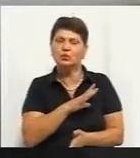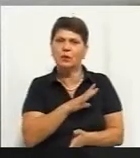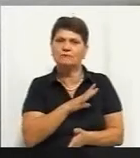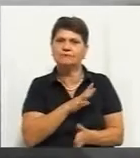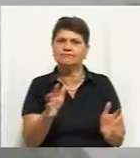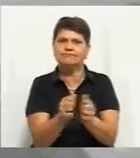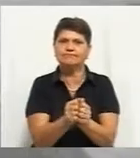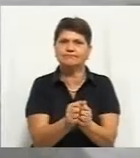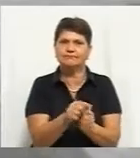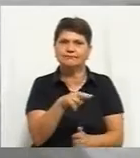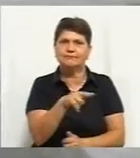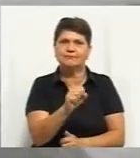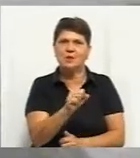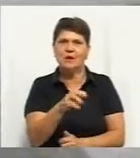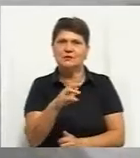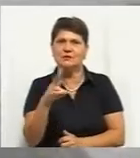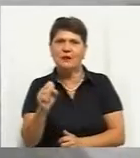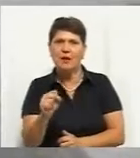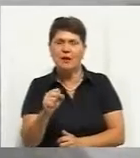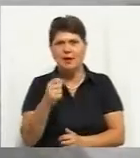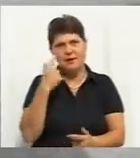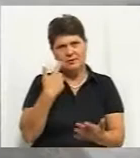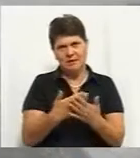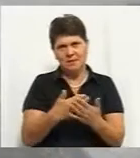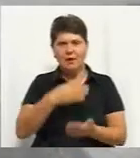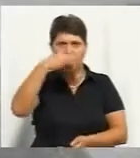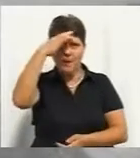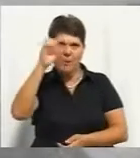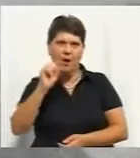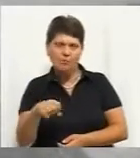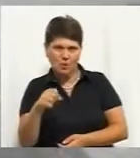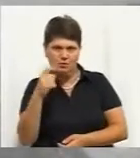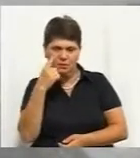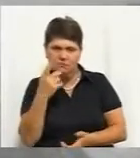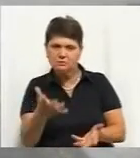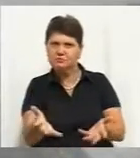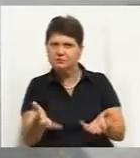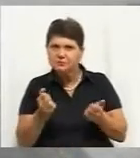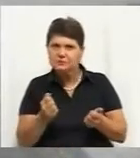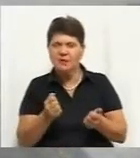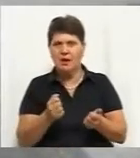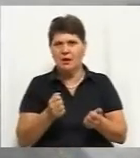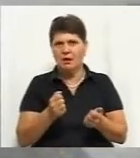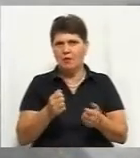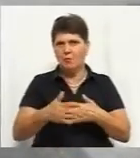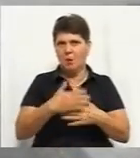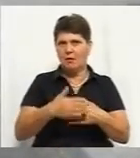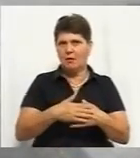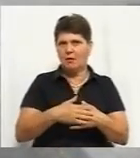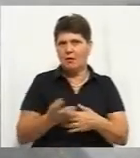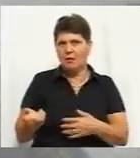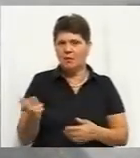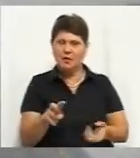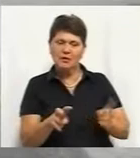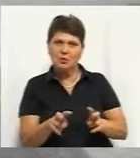багато, наприклад, батьків можуть якось сприйняти це як покарання, як те, що їх прийдуть контролювати. Дуже